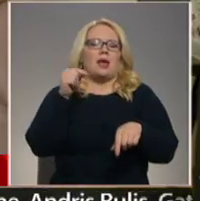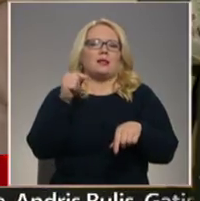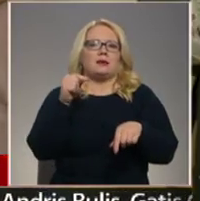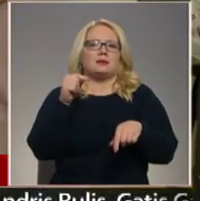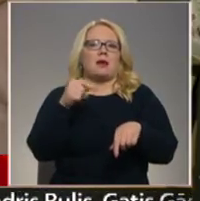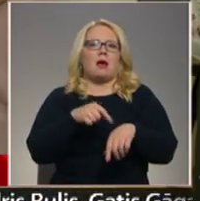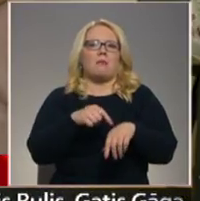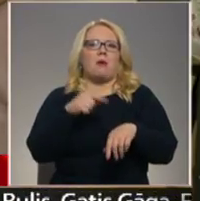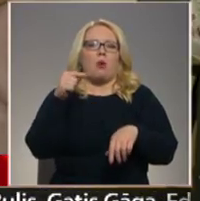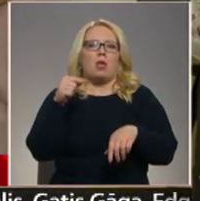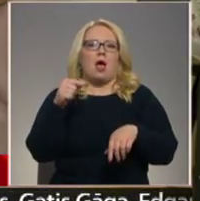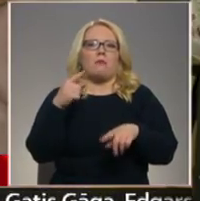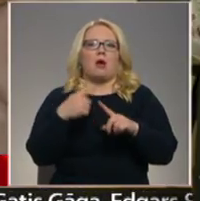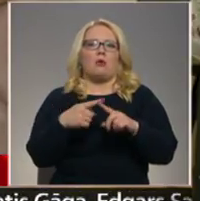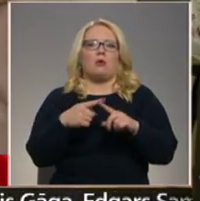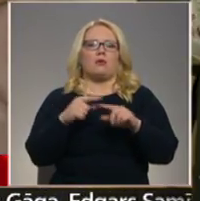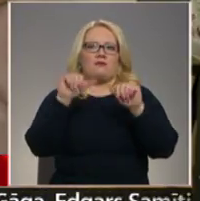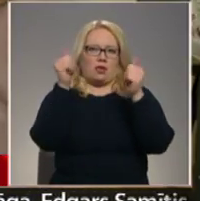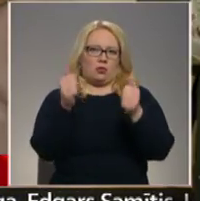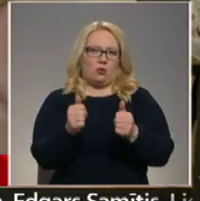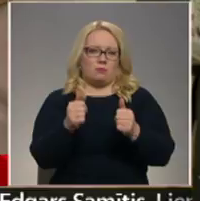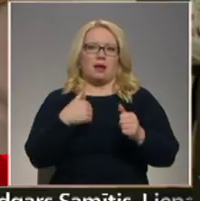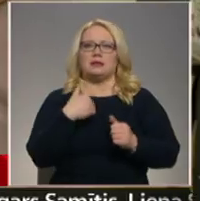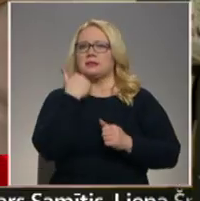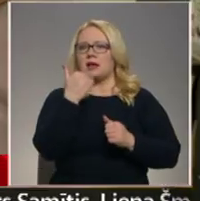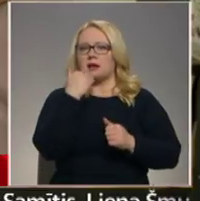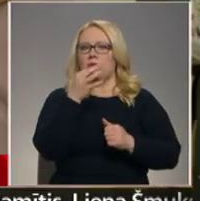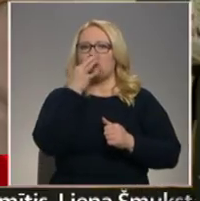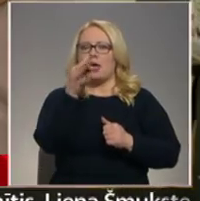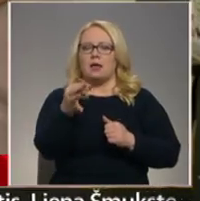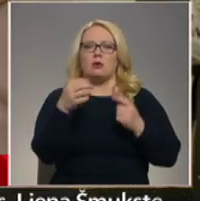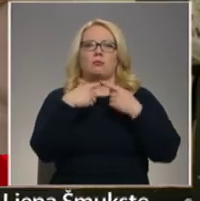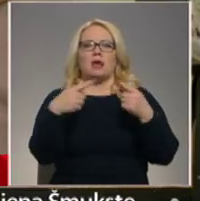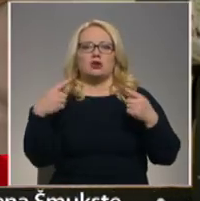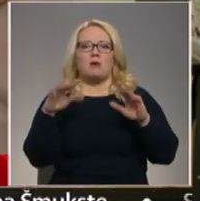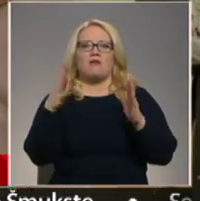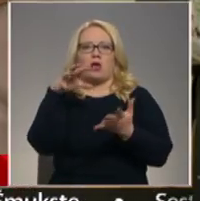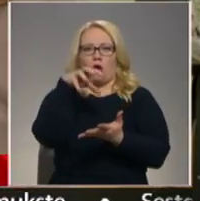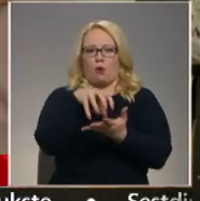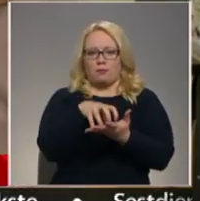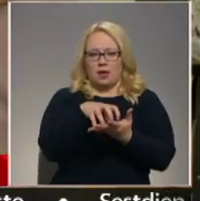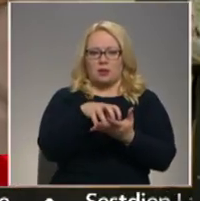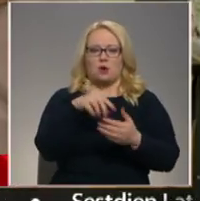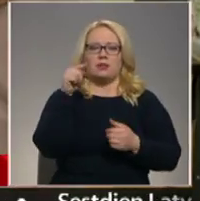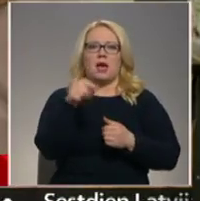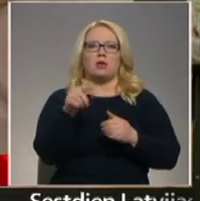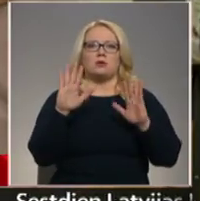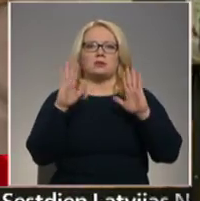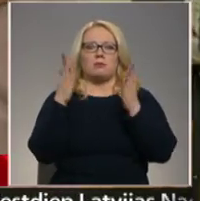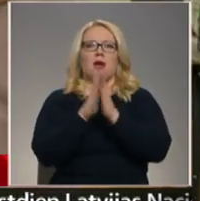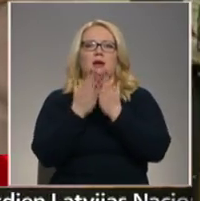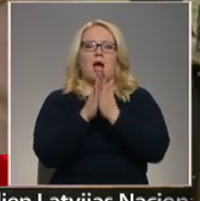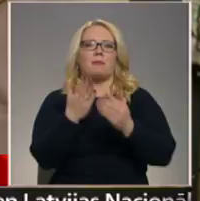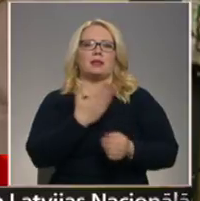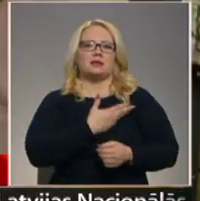veidojumu, es negribu teikt priekšmetu vai objektu, tajos gadījumos grāmatu